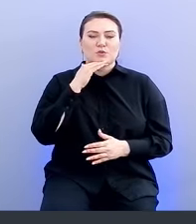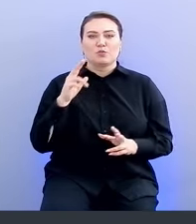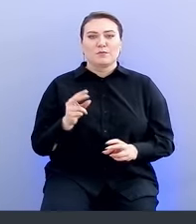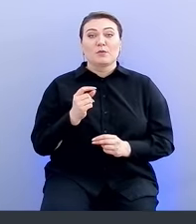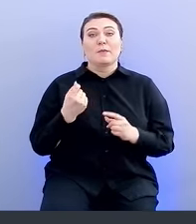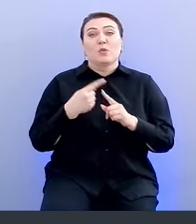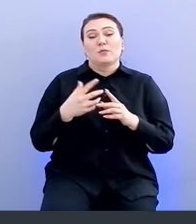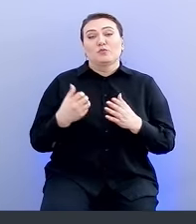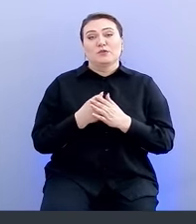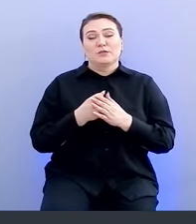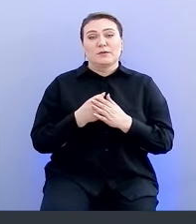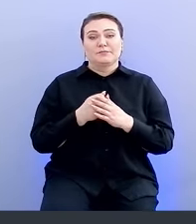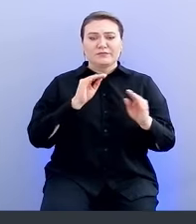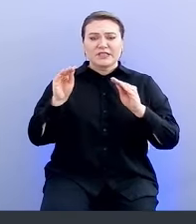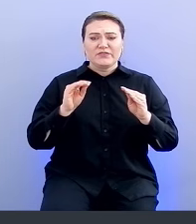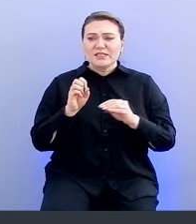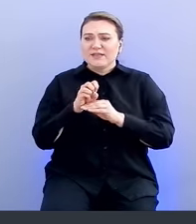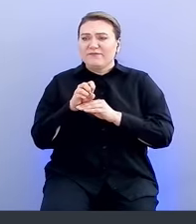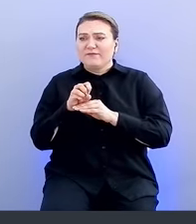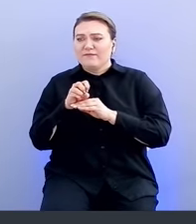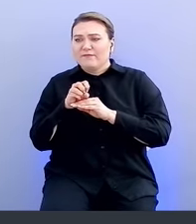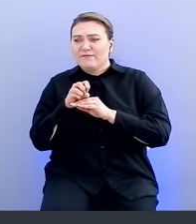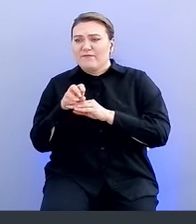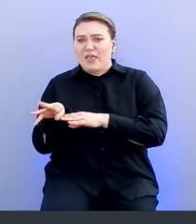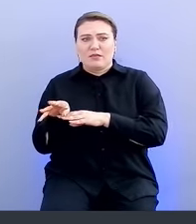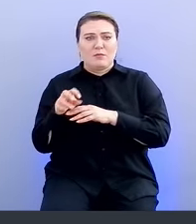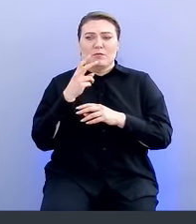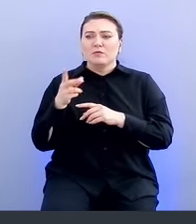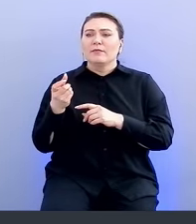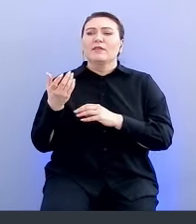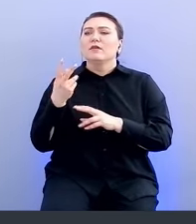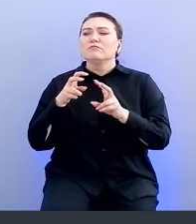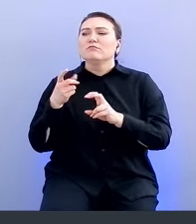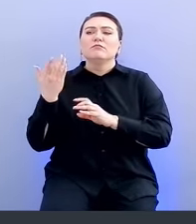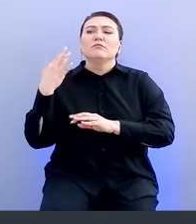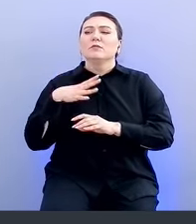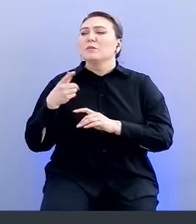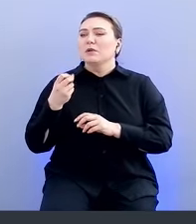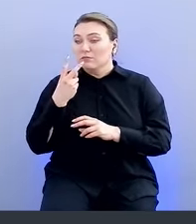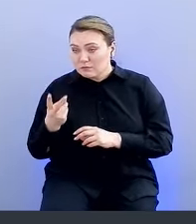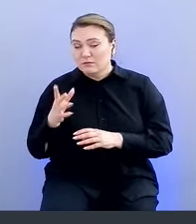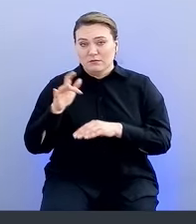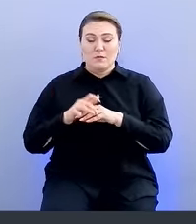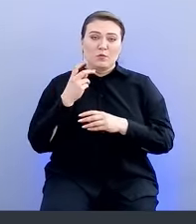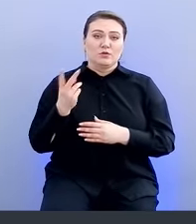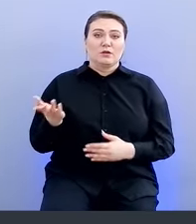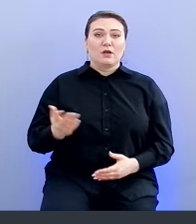Ну и плюс появился интерфейс сам с ветками. Я хочу, если посмотреть, а где это было, то можно это глянуть.